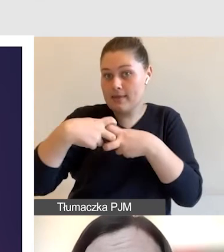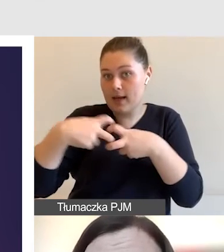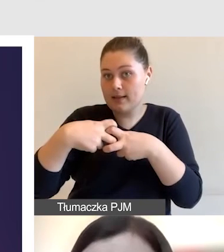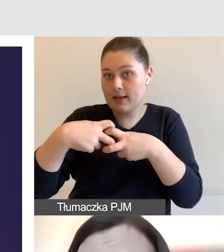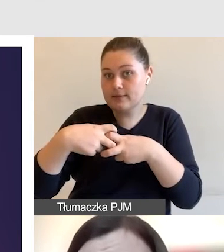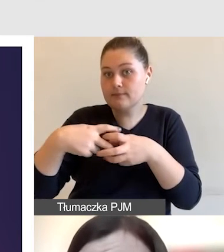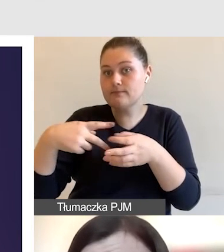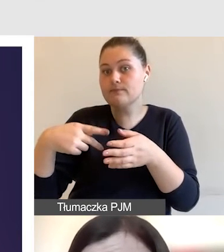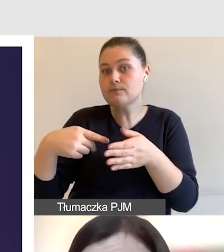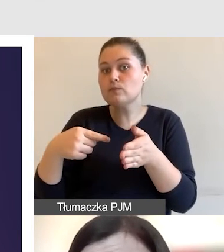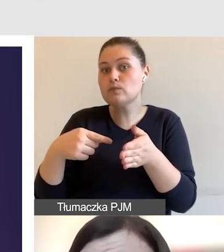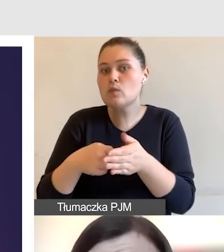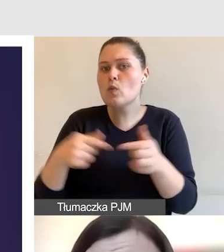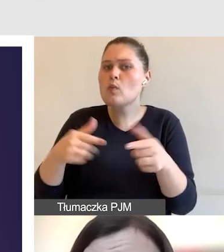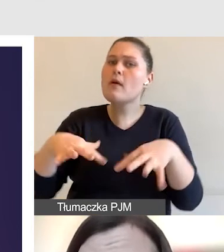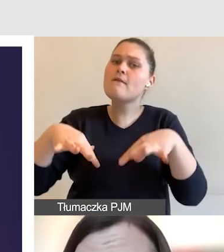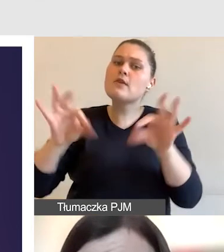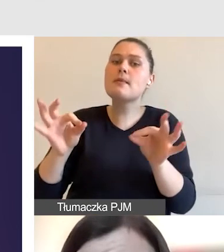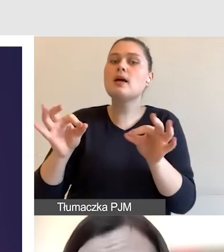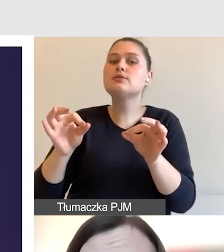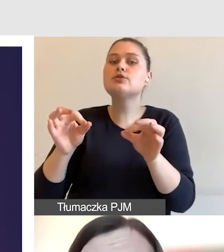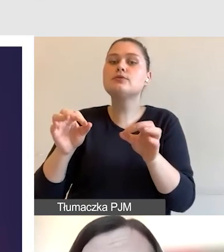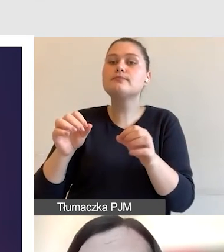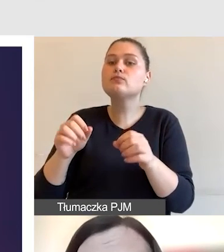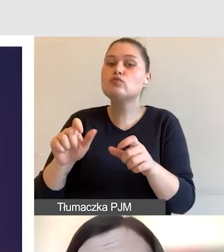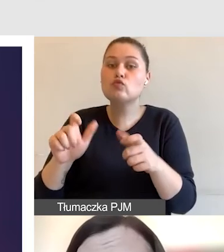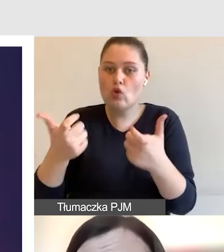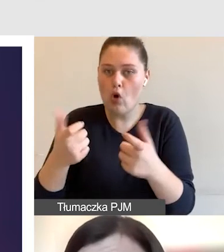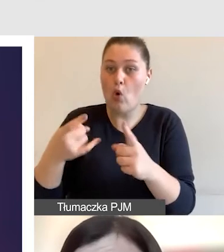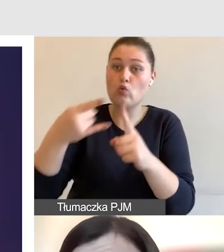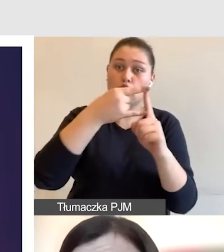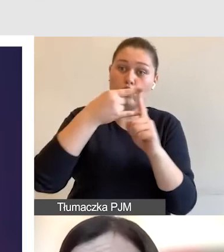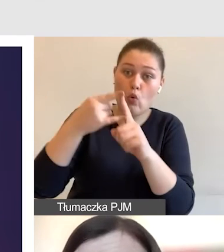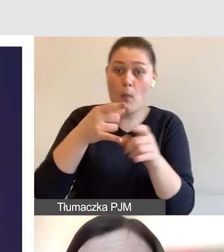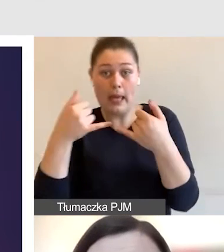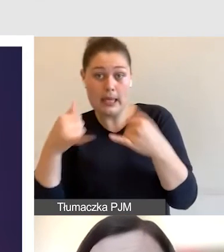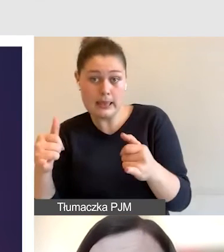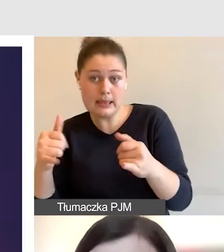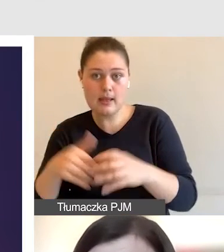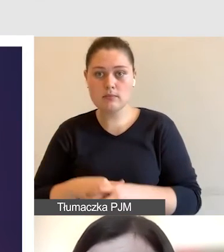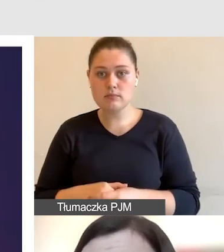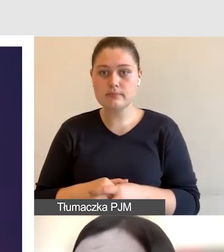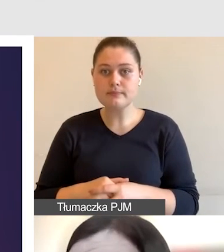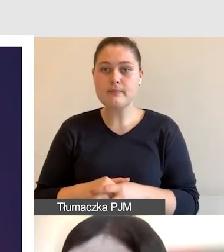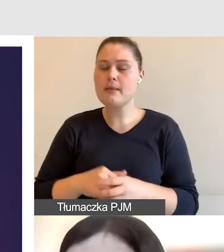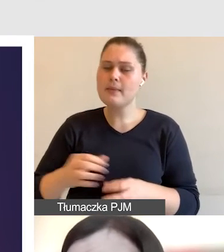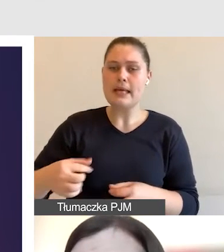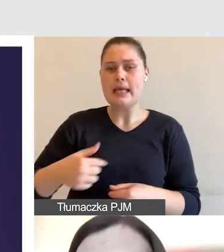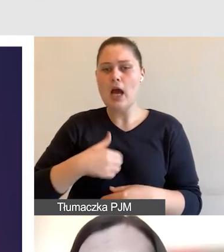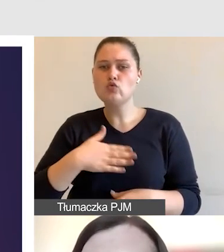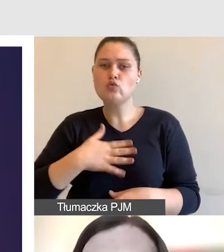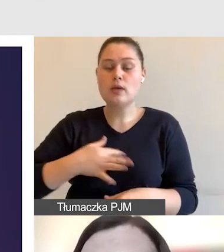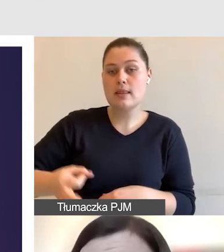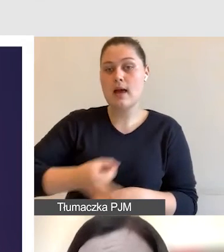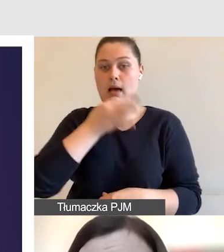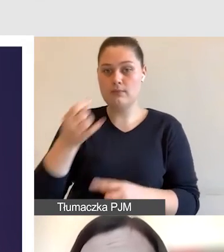musimy wybrać platformę. Platformy idealnej nie ma. Pewnie jedną z bardziej dostępnych jest Zoom. Dzisiaj opowiem